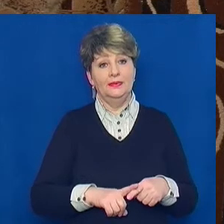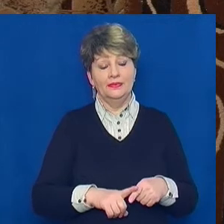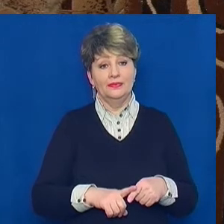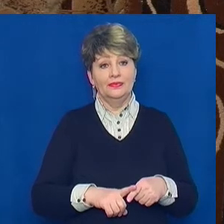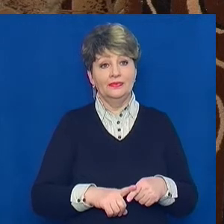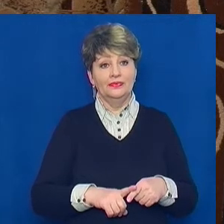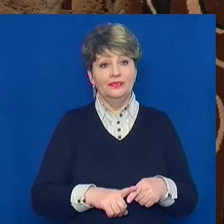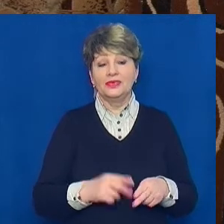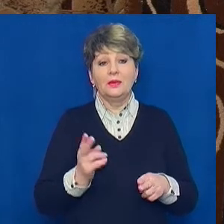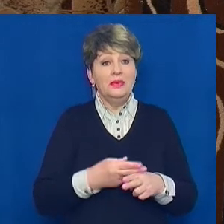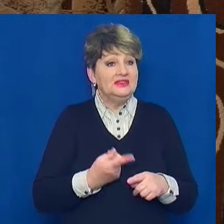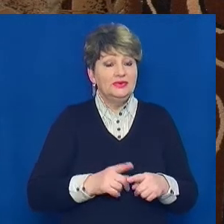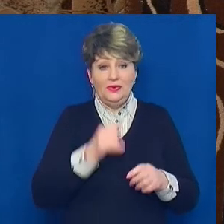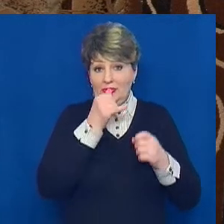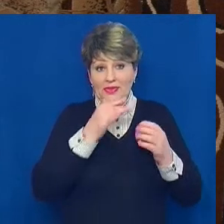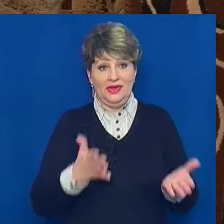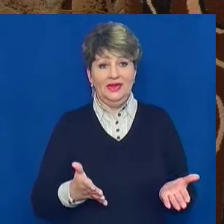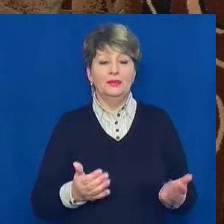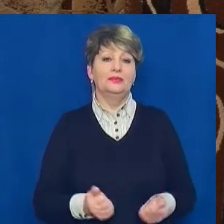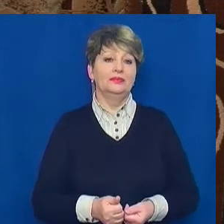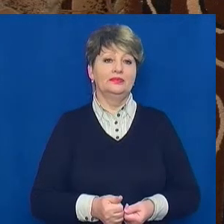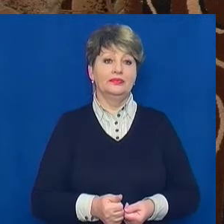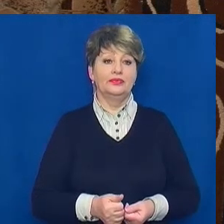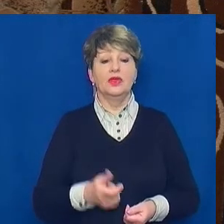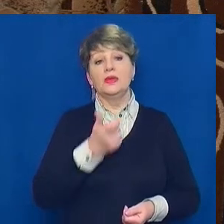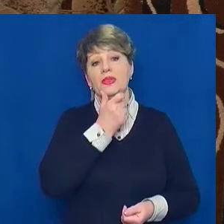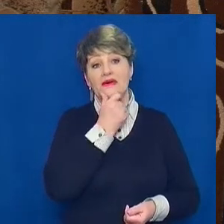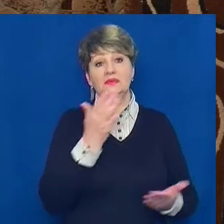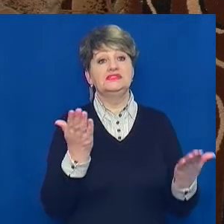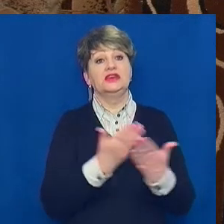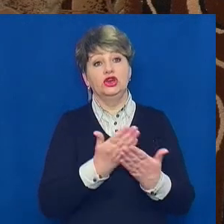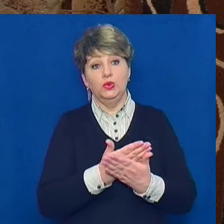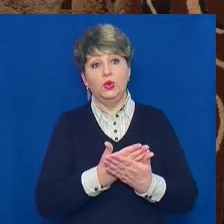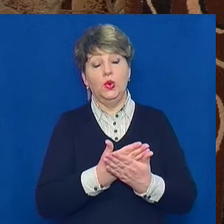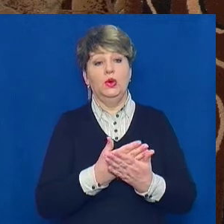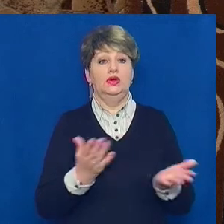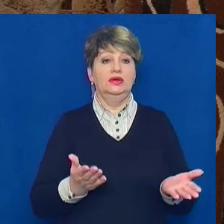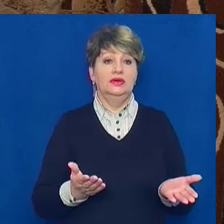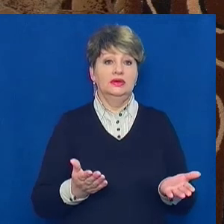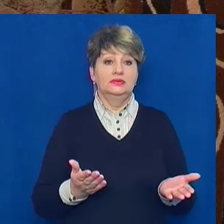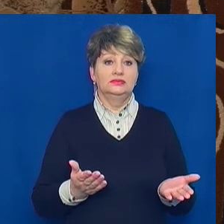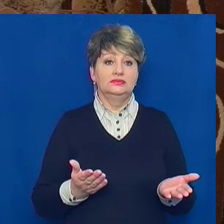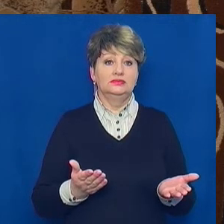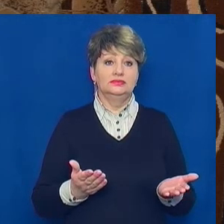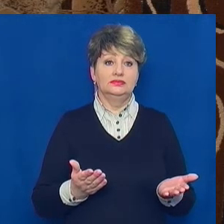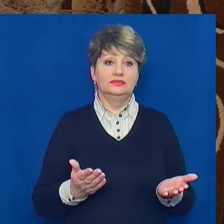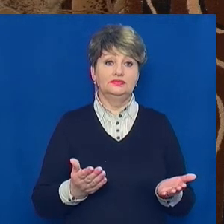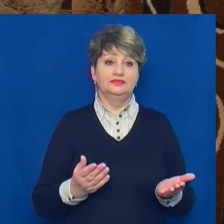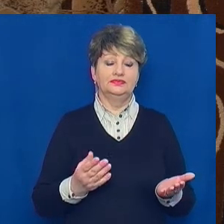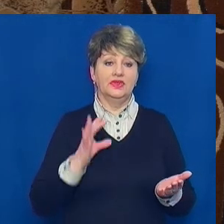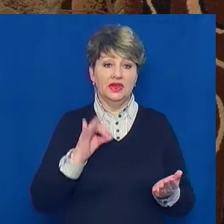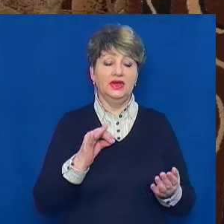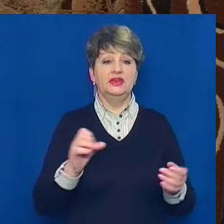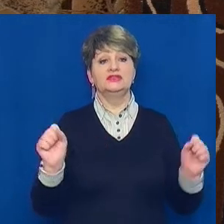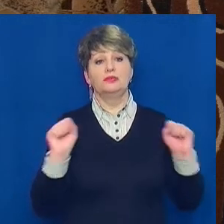Без цього ніяк. Дивимося кіно, дивимося і про